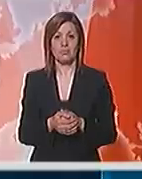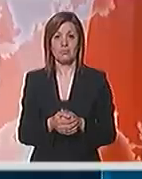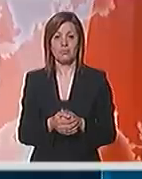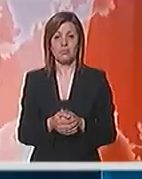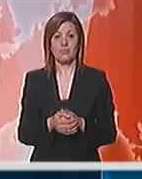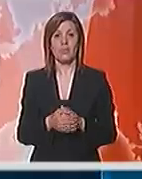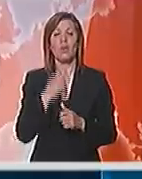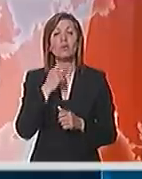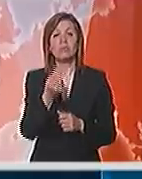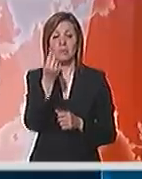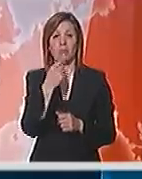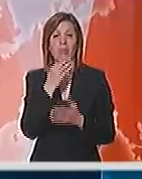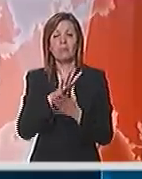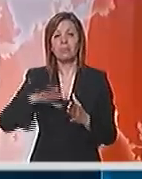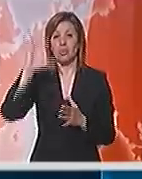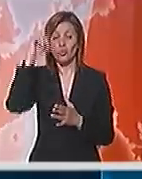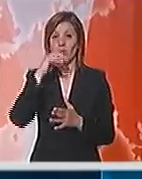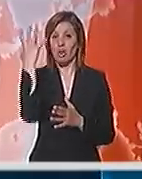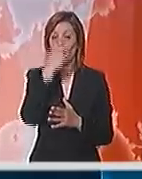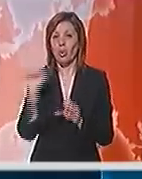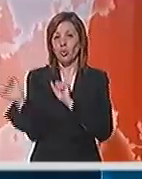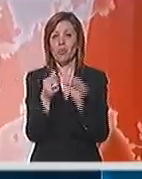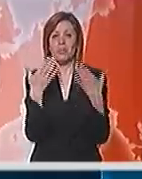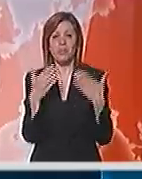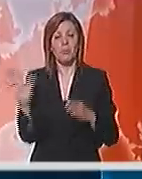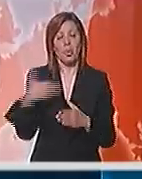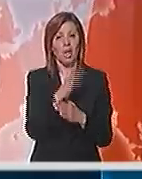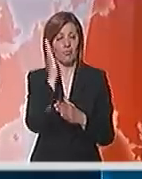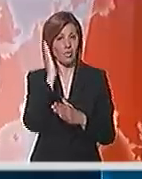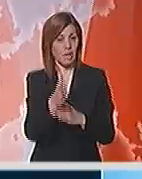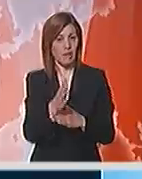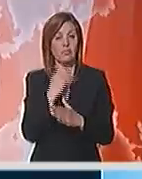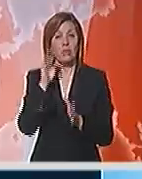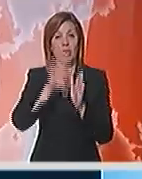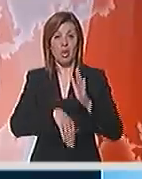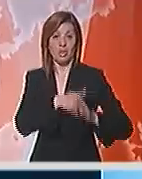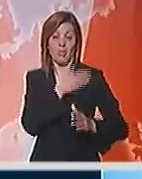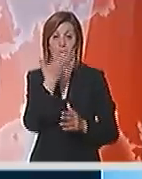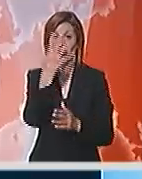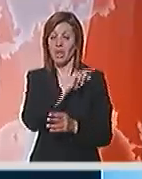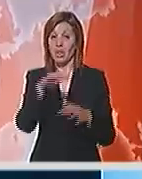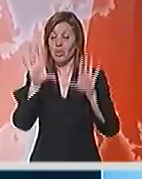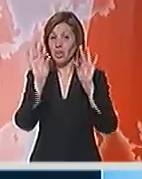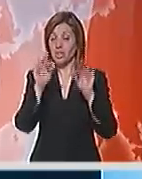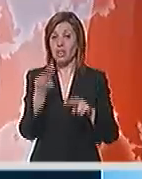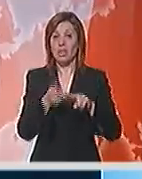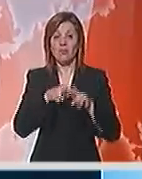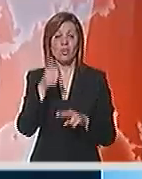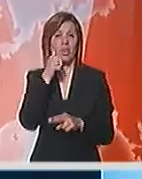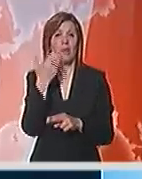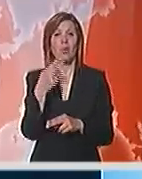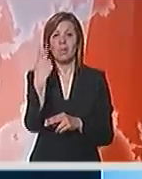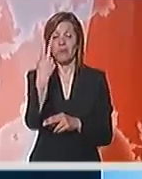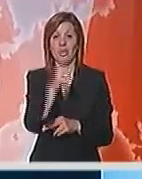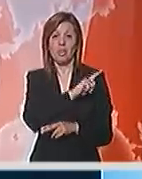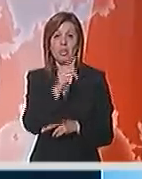U Srbiji sunčano i toplije. Duvaće slab vetar promenjivog pravca. Minimalna temperatura od 5 do 10, maksimalna od